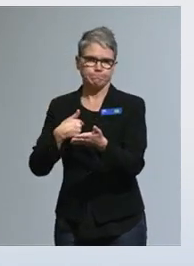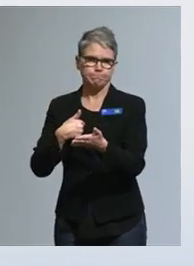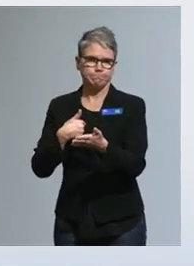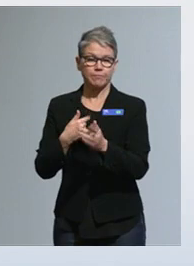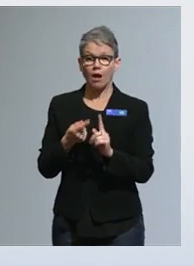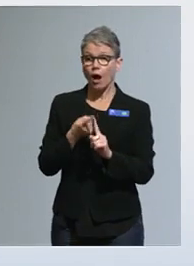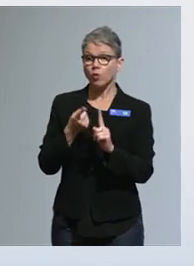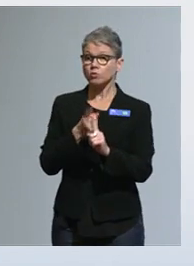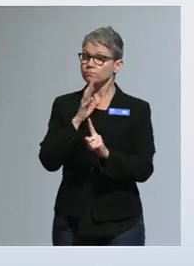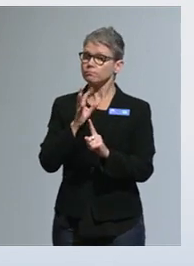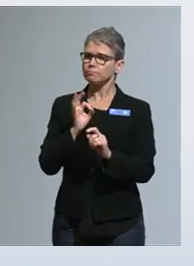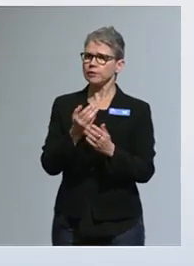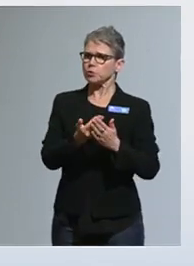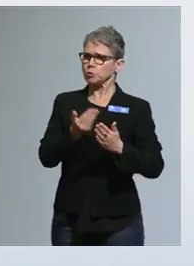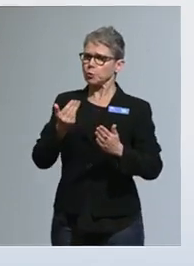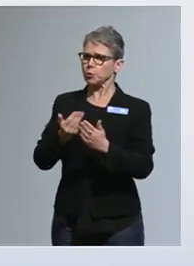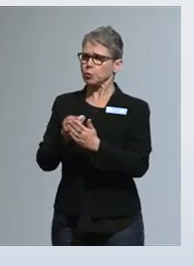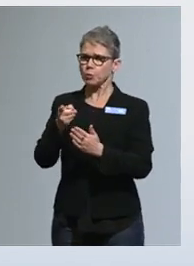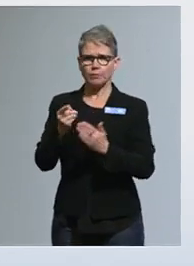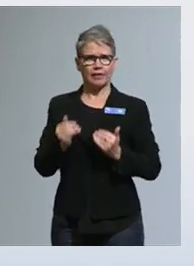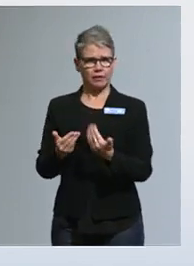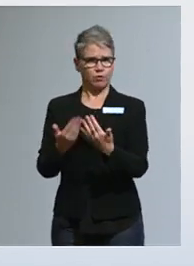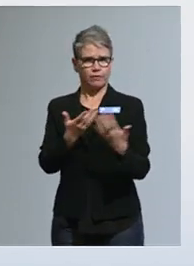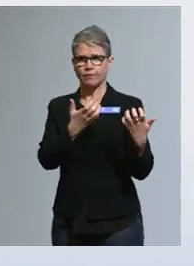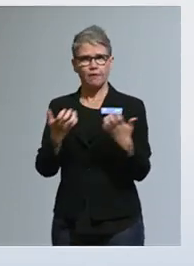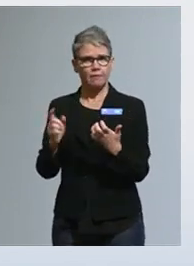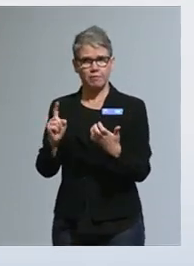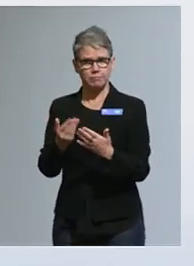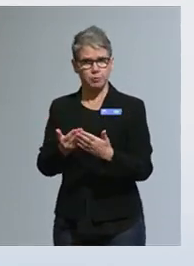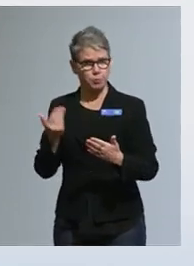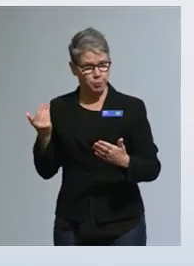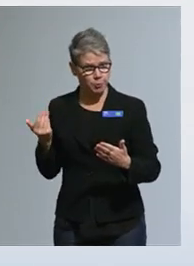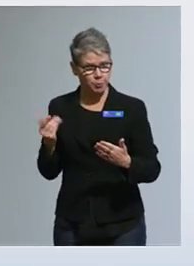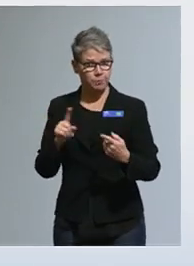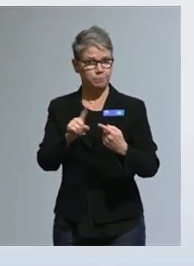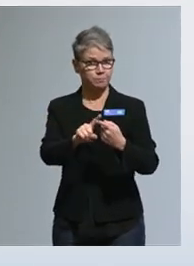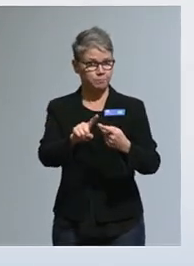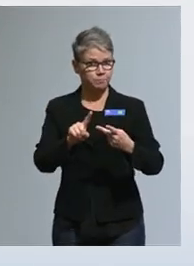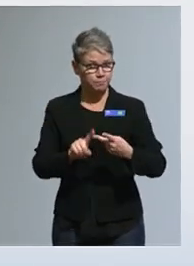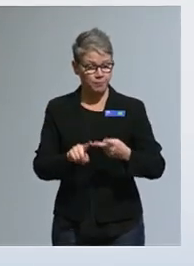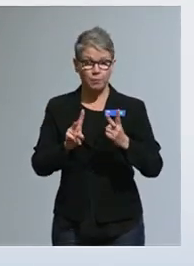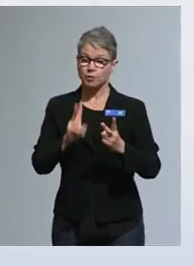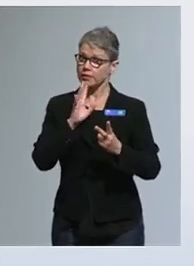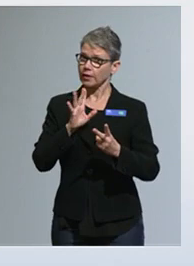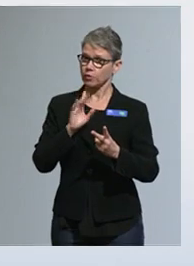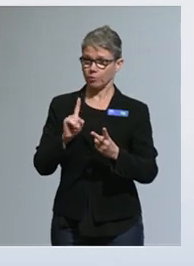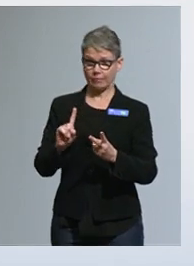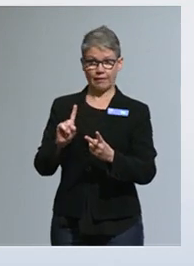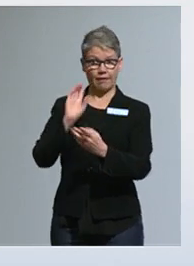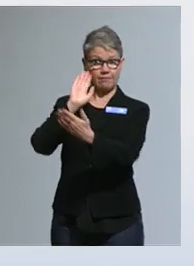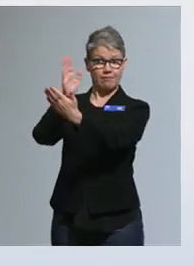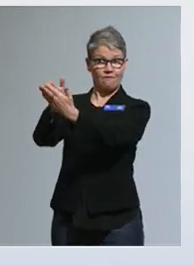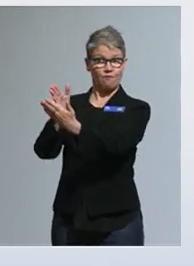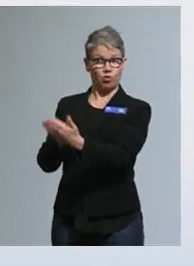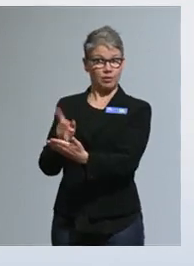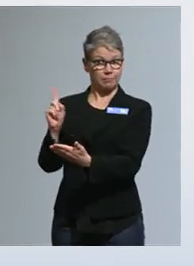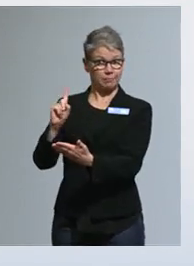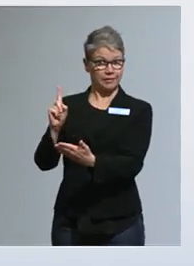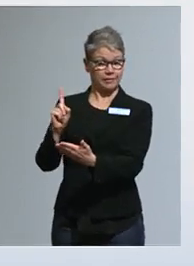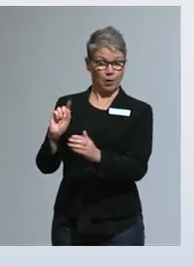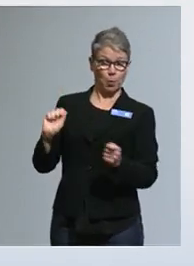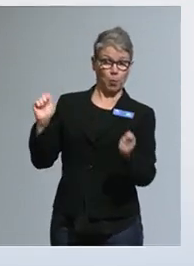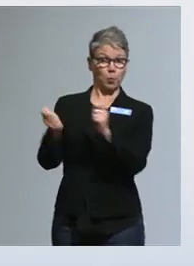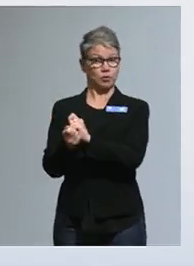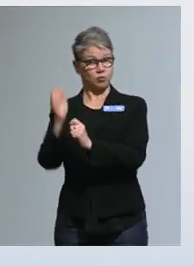Käyn aluksi läpi syitä, miksi kehittämistyötä tarvitaan. Esittelen myös, mitä tavoittelemme tällä uudistuksella.